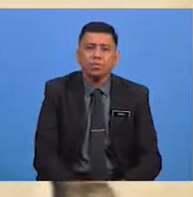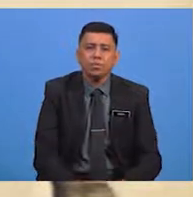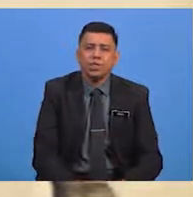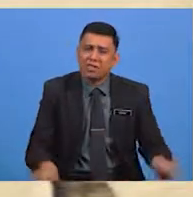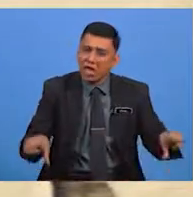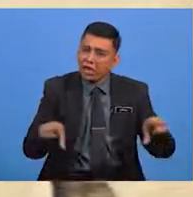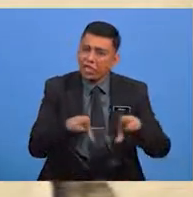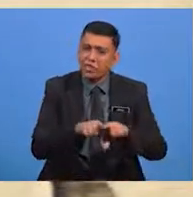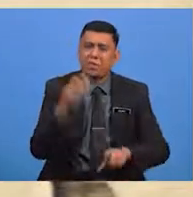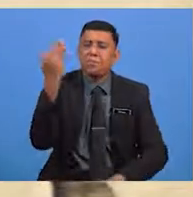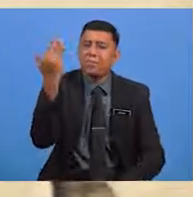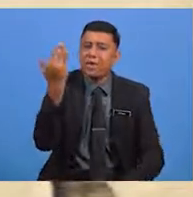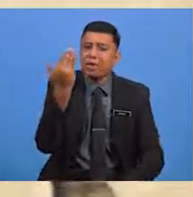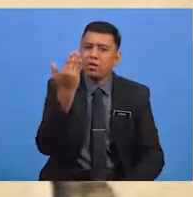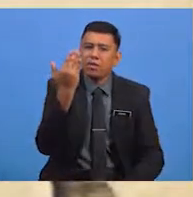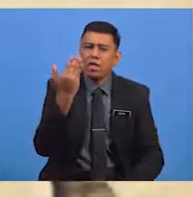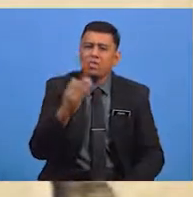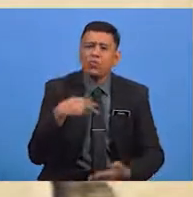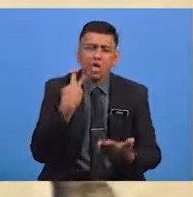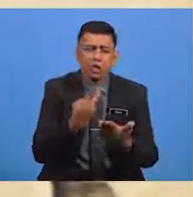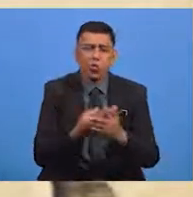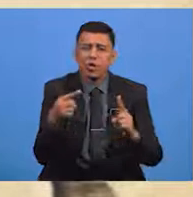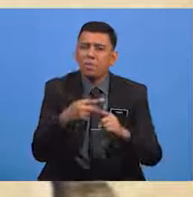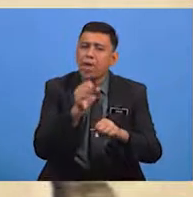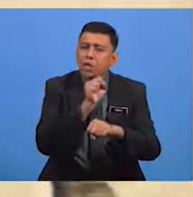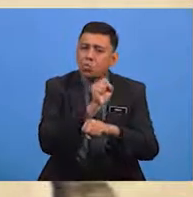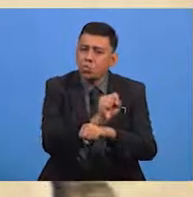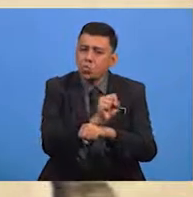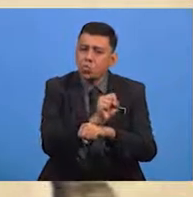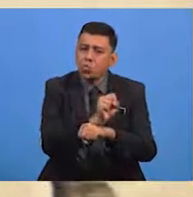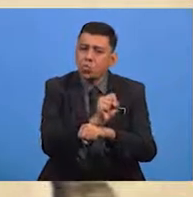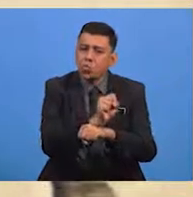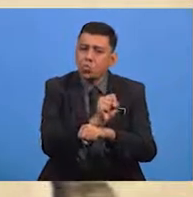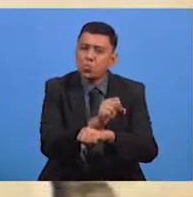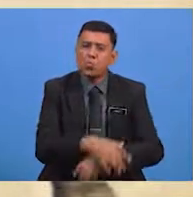Laksana cermin jatuh ke batu